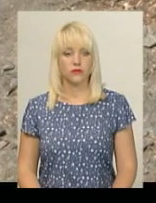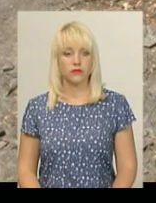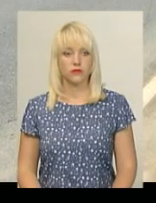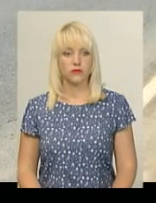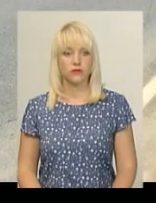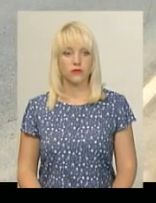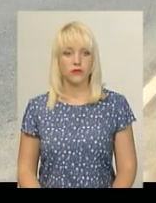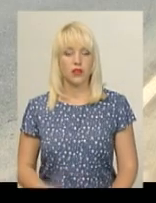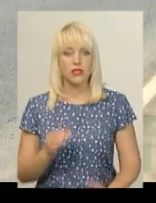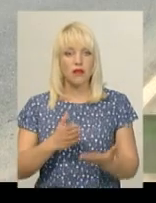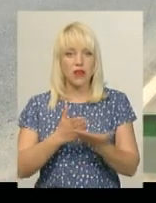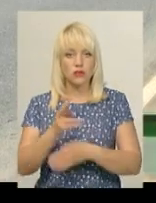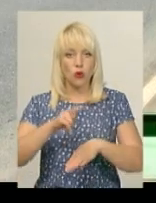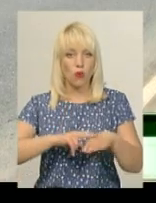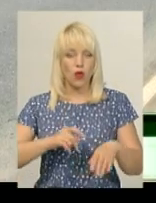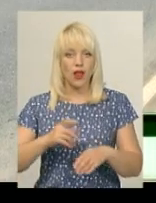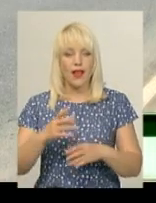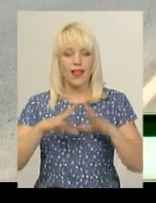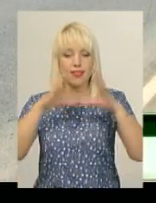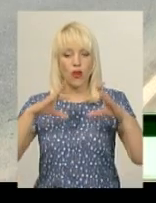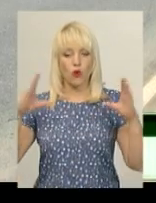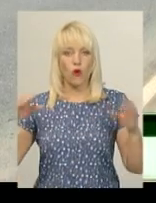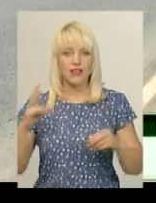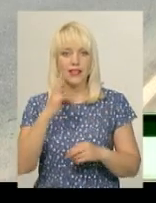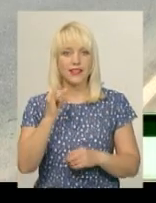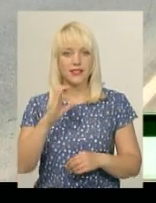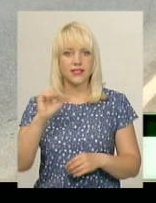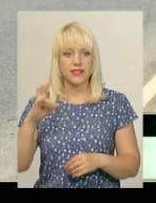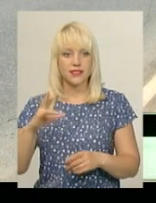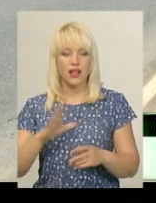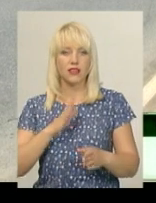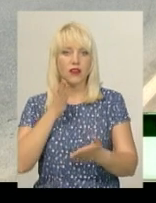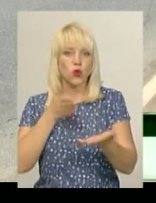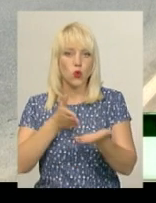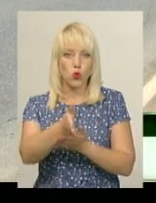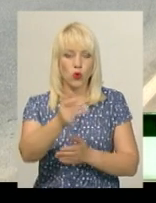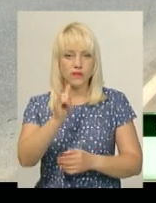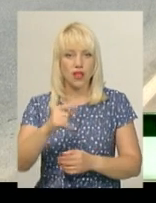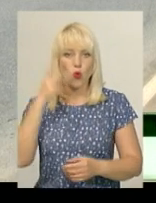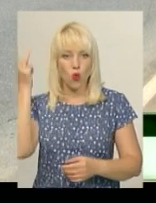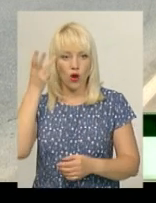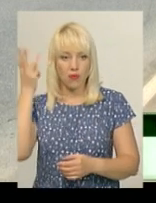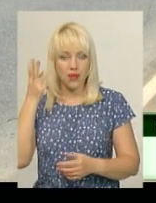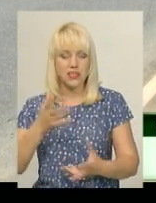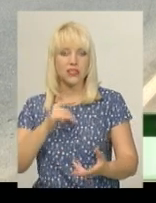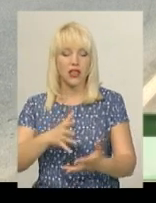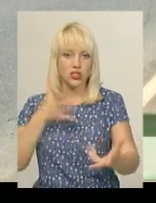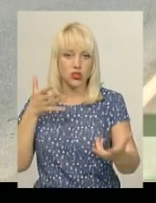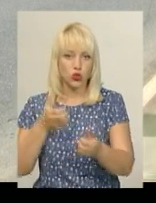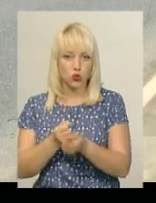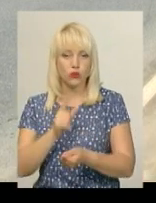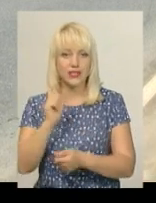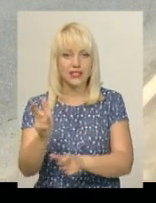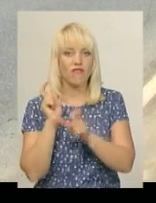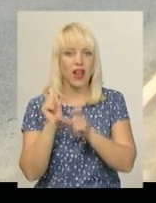За версією поліції, легковик Нісан рухався у напрямку Хмельницького та правим боком на узбіччі зістрахнувся з вантажівкою